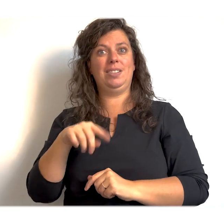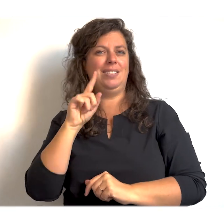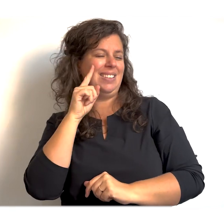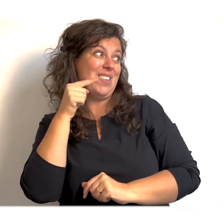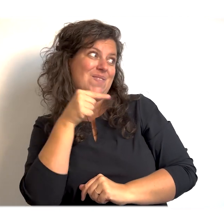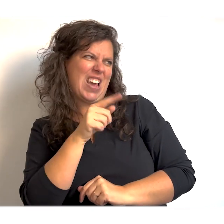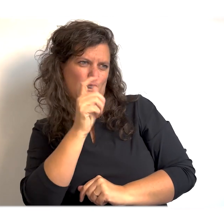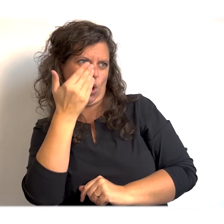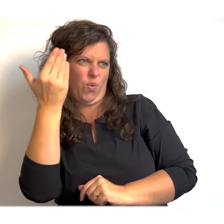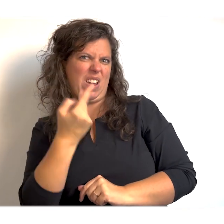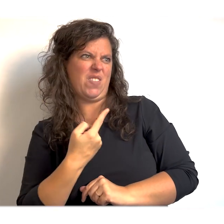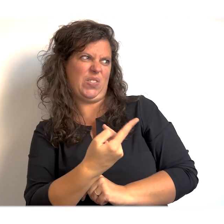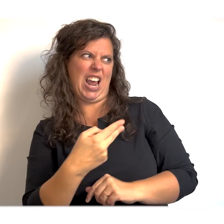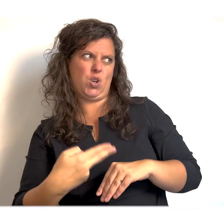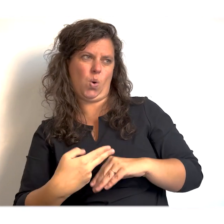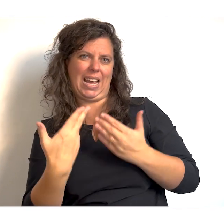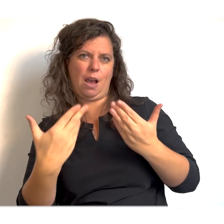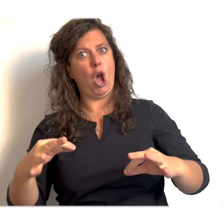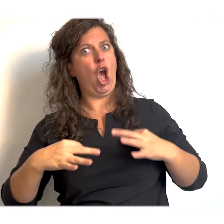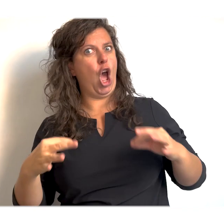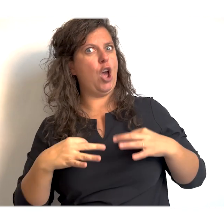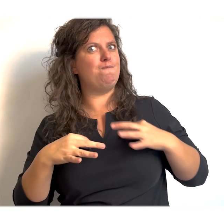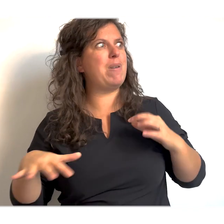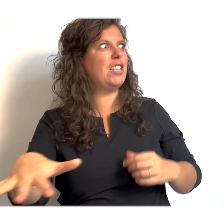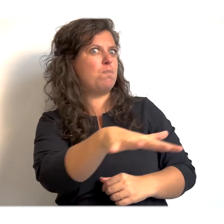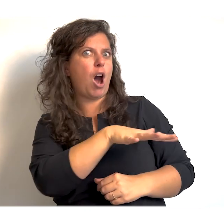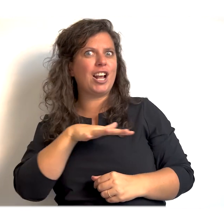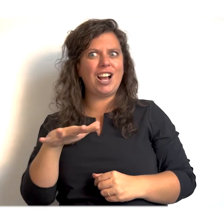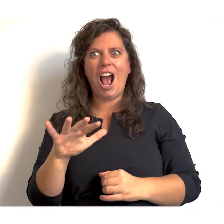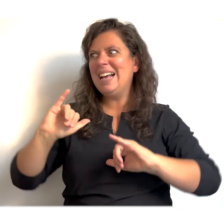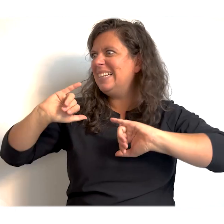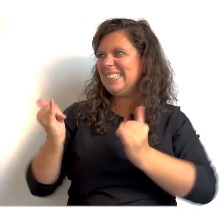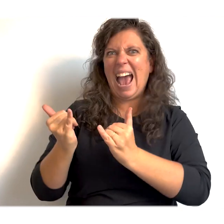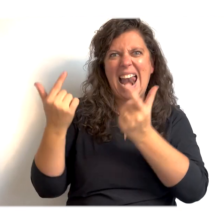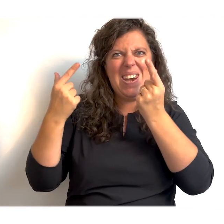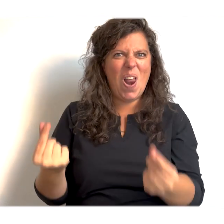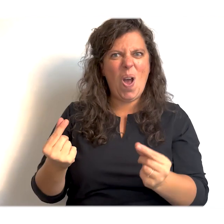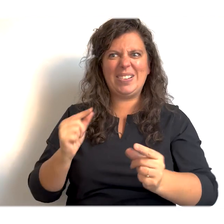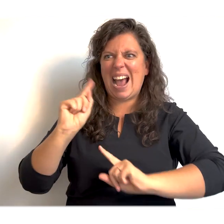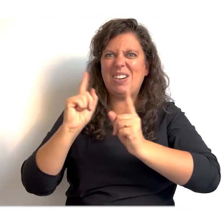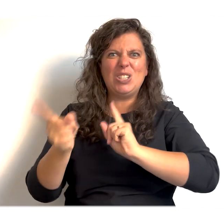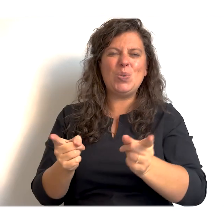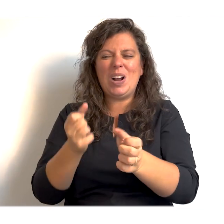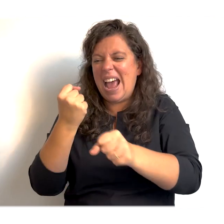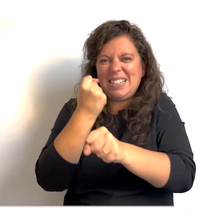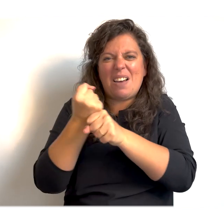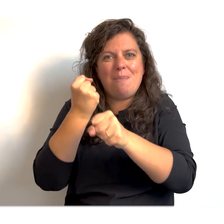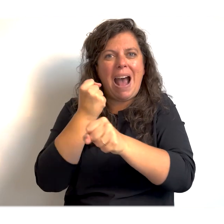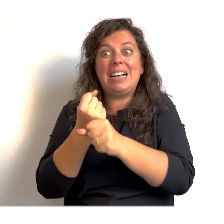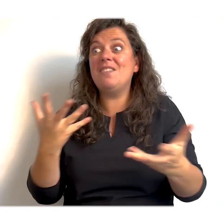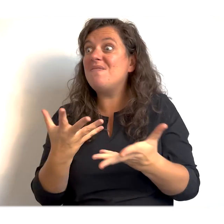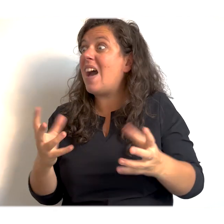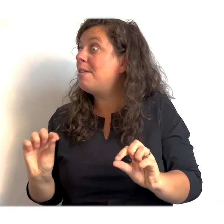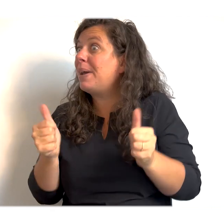hebben? Nou? Een pretpark! Ja! Willen jullie naar een pretpark? Ja! Oh, ze hebben jullie ook naar een pretpark! Oké, waar gaan we beginnen, Olly?